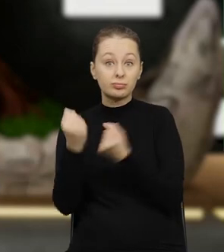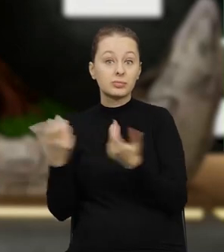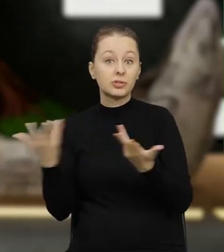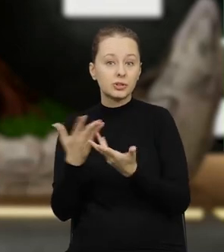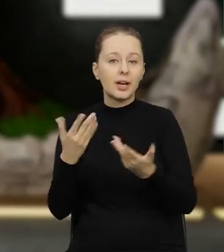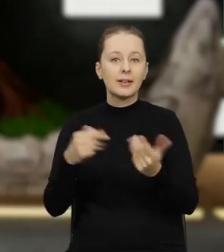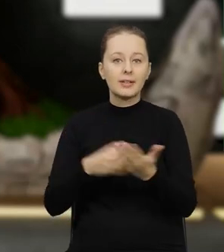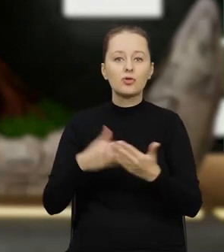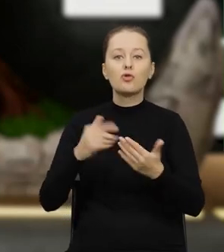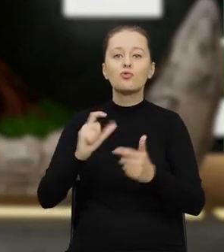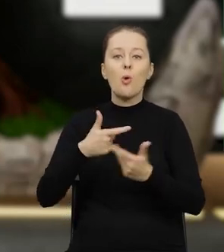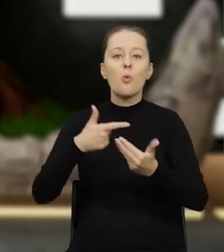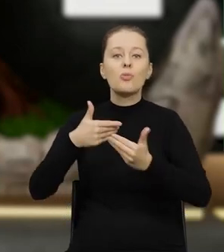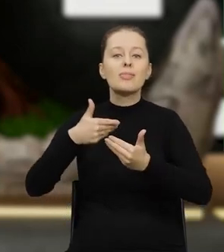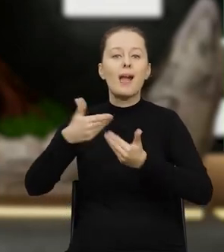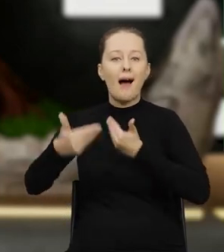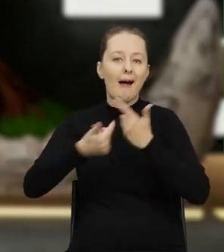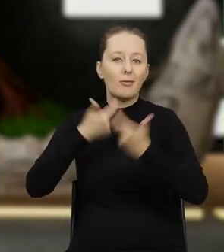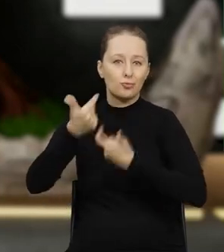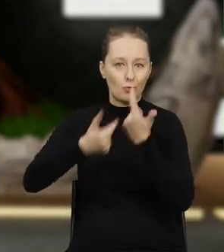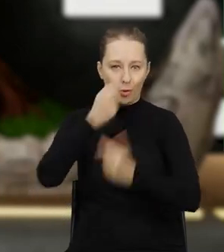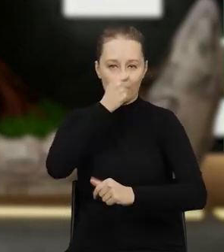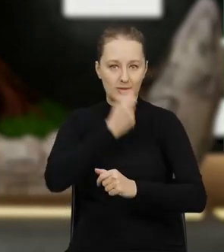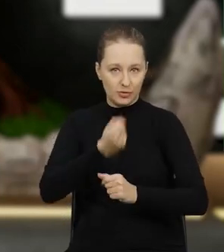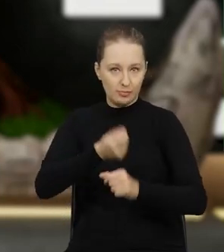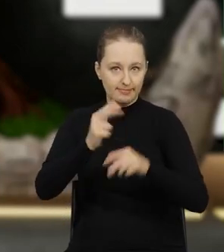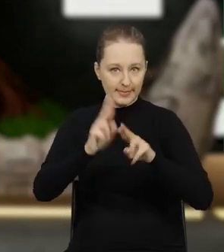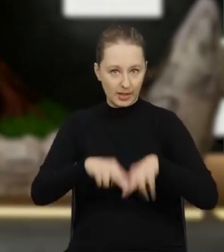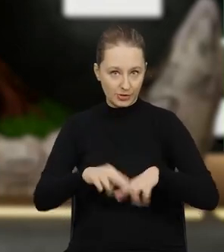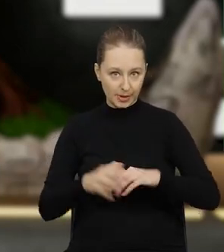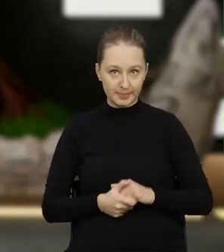a także od tego, do czego odpady są przeznaczone.